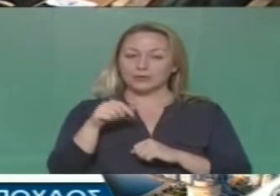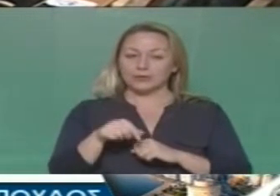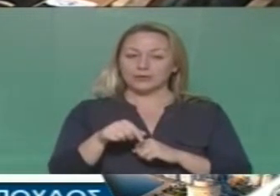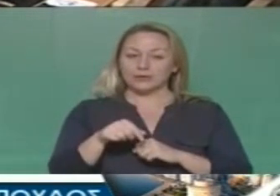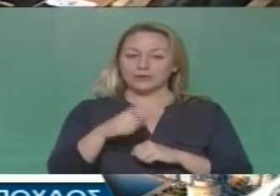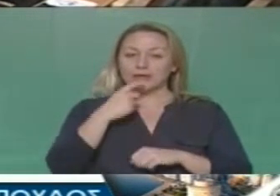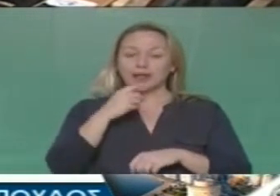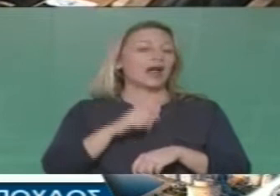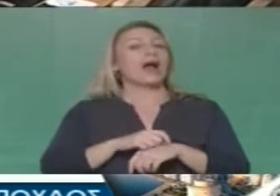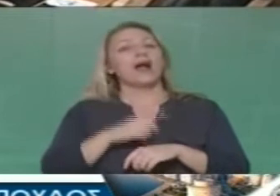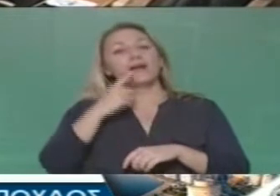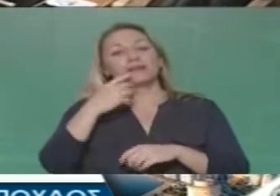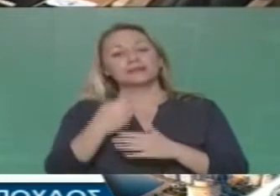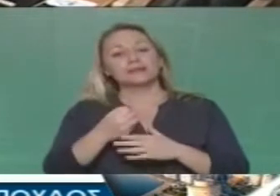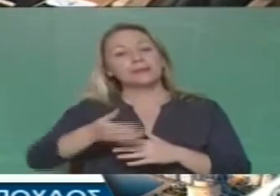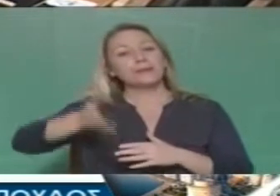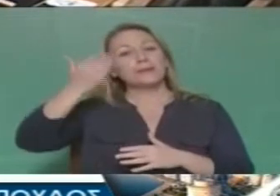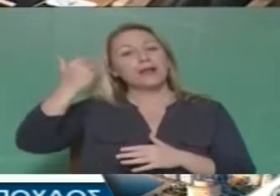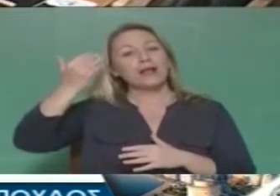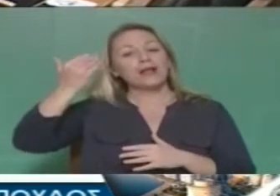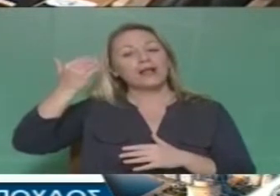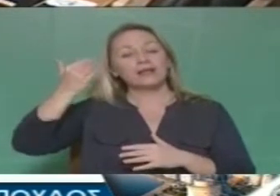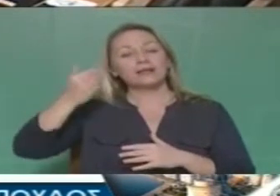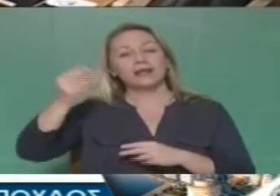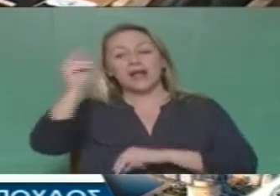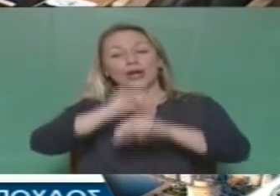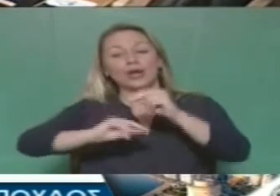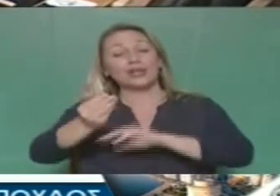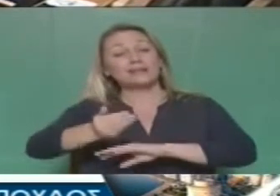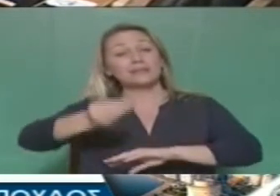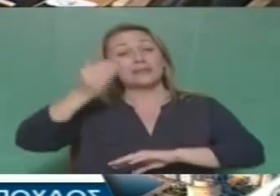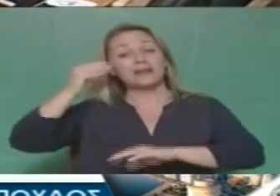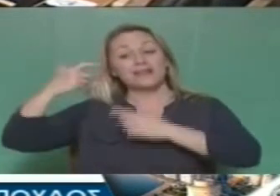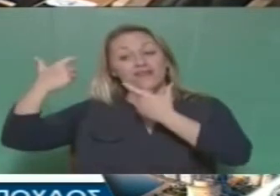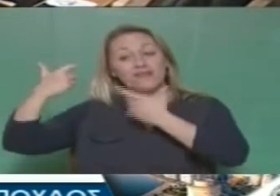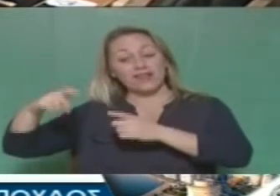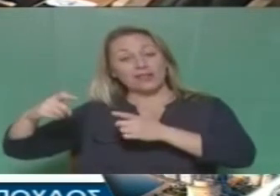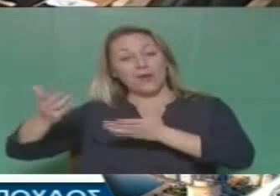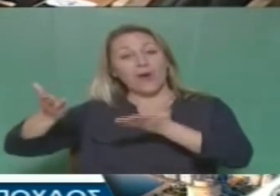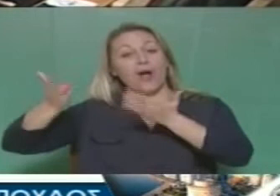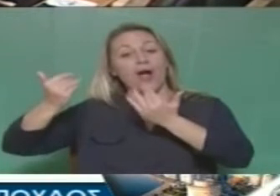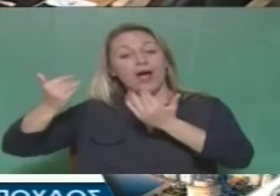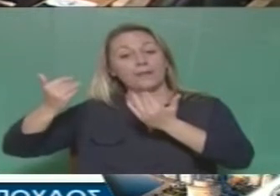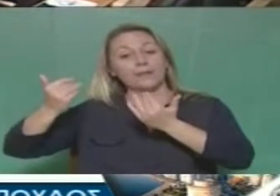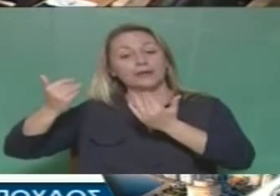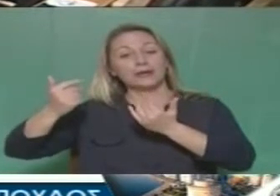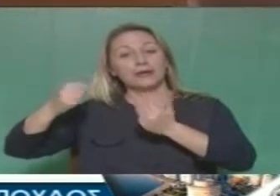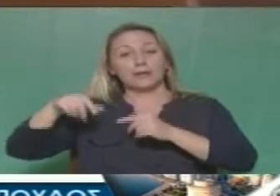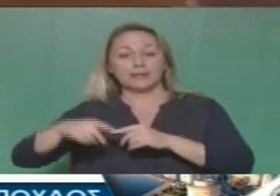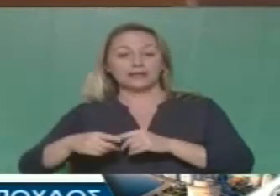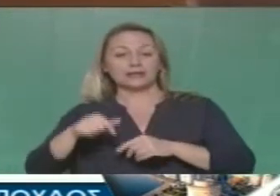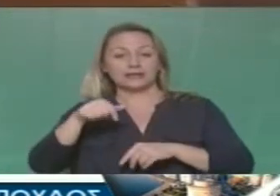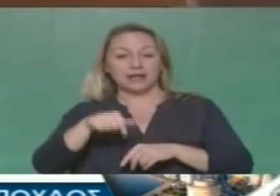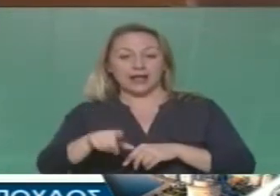ερχόμαστε με ένα βίντεο από τις τοποθετήσεις, τις προεκλογικές που έκανε η παράταξή μας από τη μία πλευρά και οι